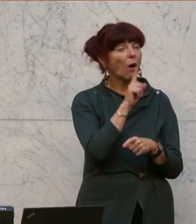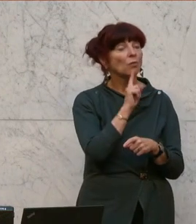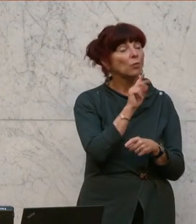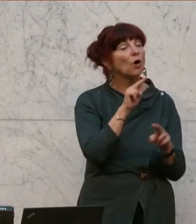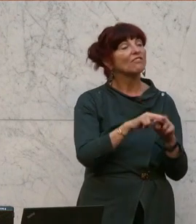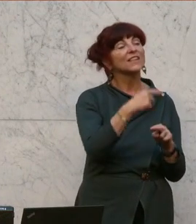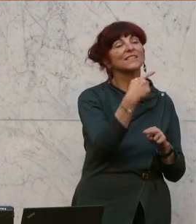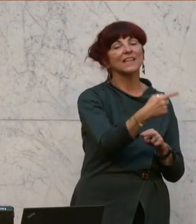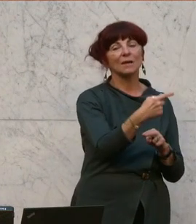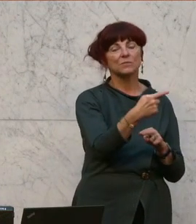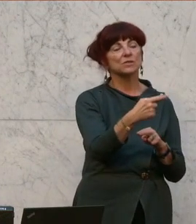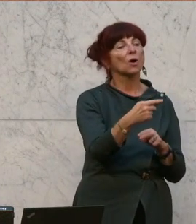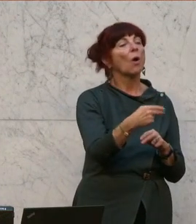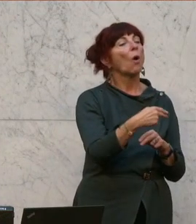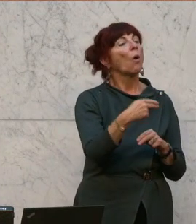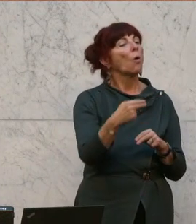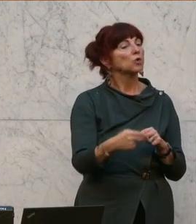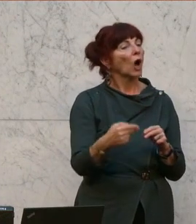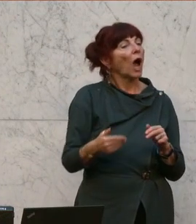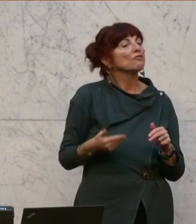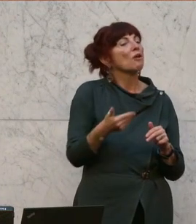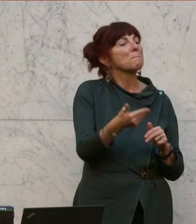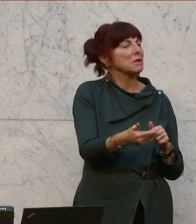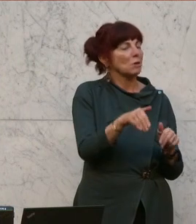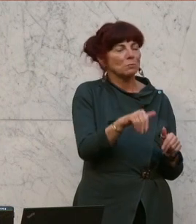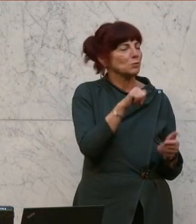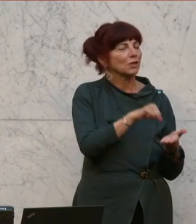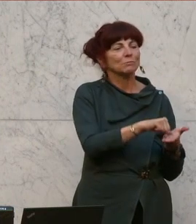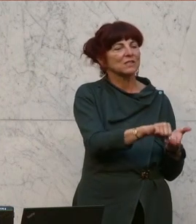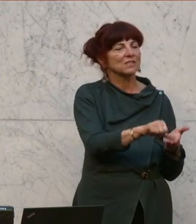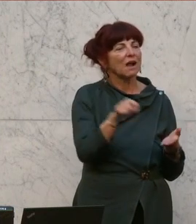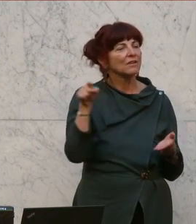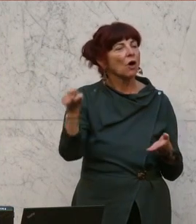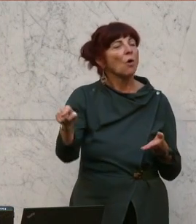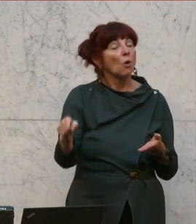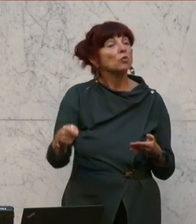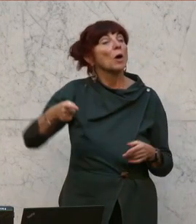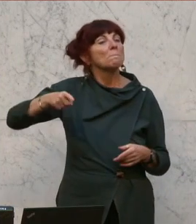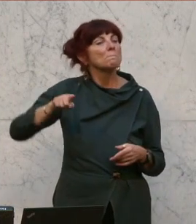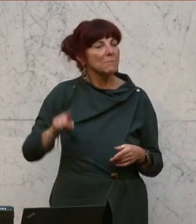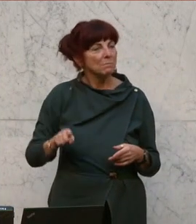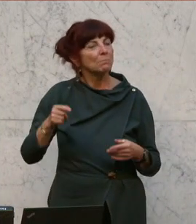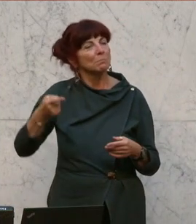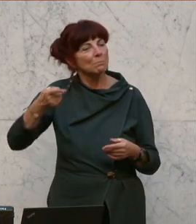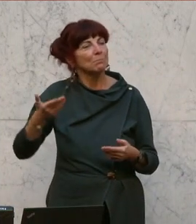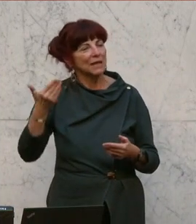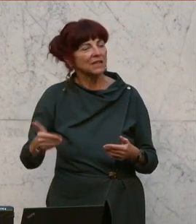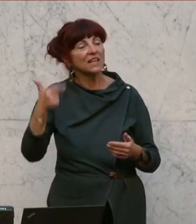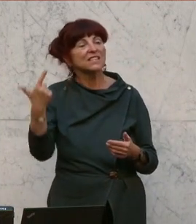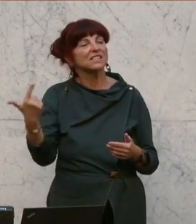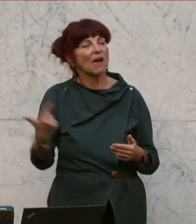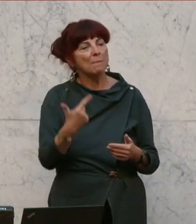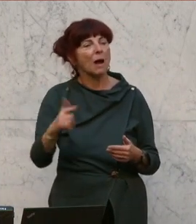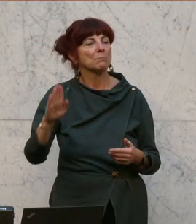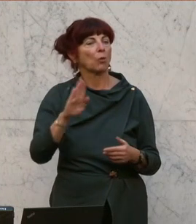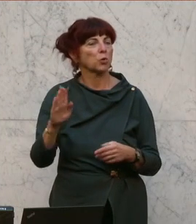auf das Honorar des Vermieters verzichtet und der Mieter zwei Bruttomonatsmieten bezahlen muss. Bis zu mehreren Tausend